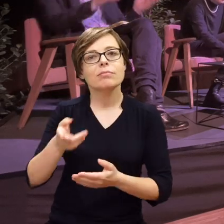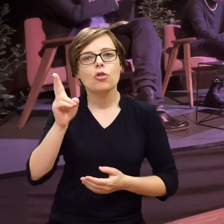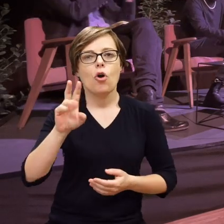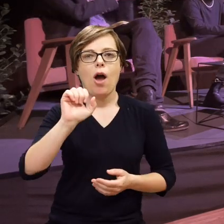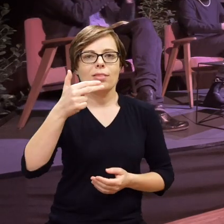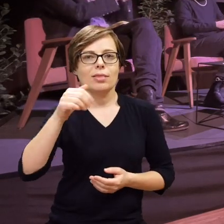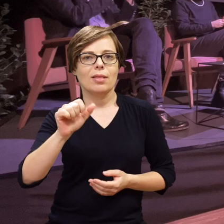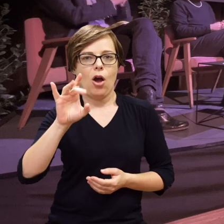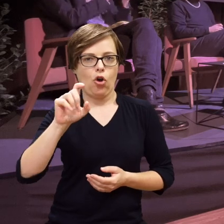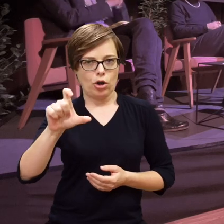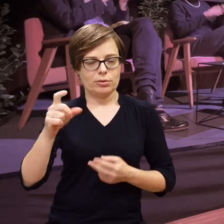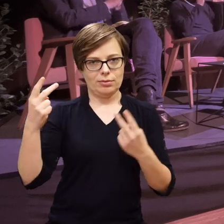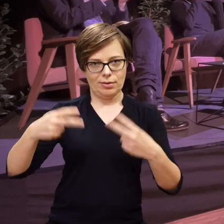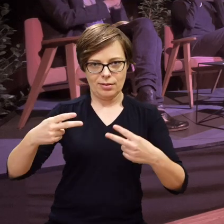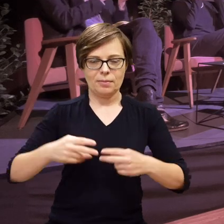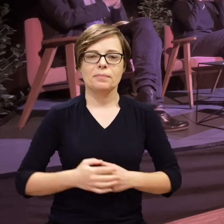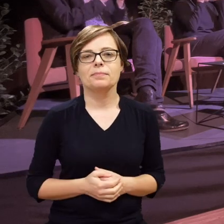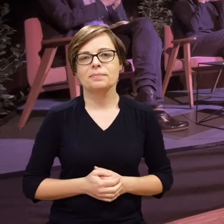Anna Gotz.